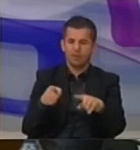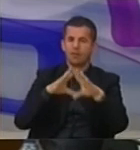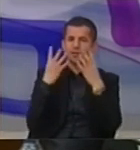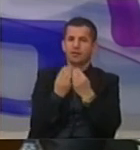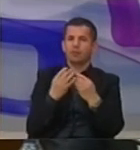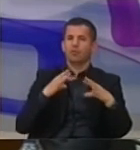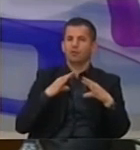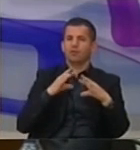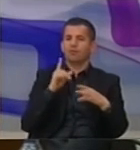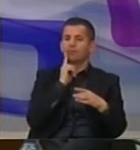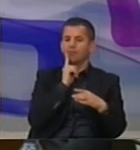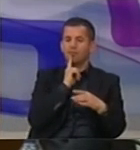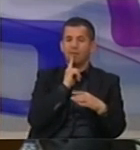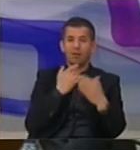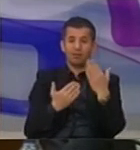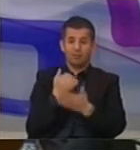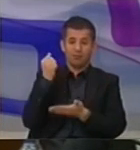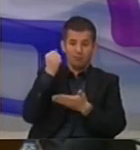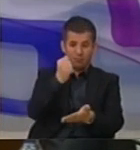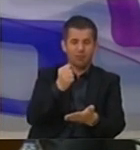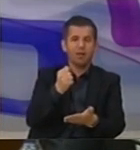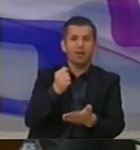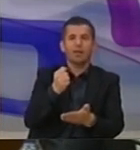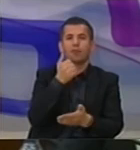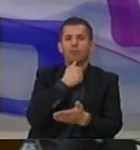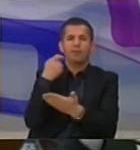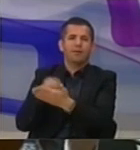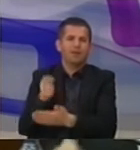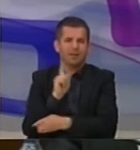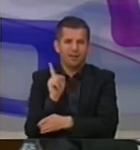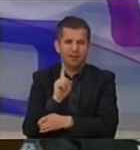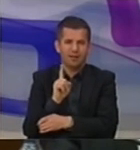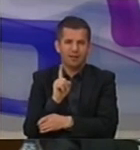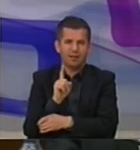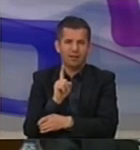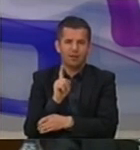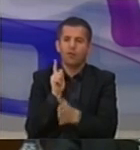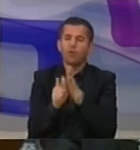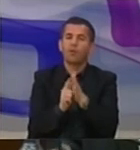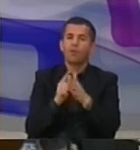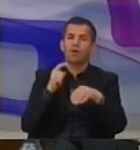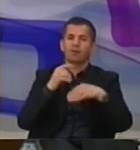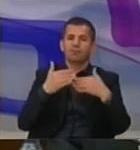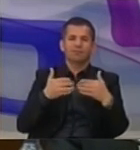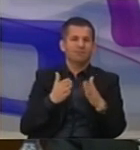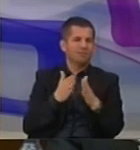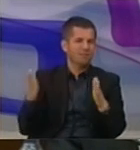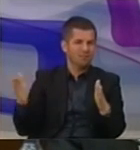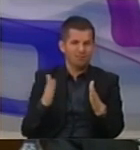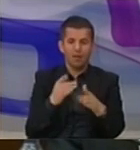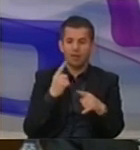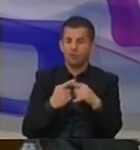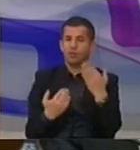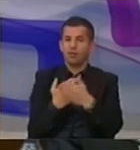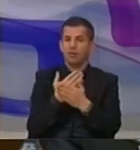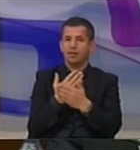tatimore që ato funksionoi mëse mirë kërë ka na fatin e skadentes të përsektuar. Do të përgaditit një pako